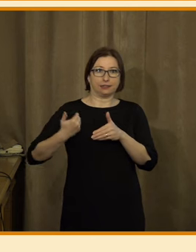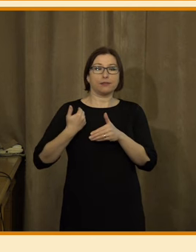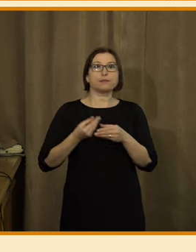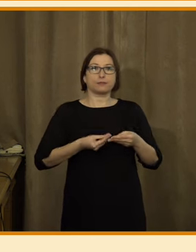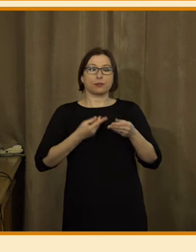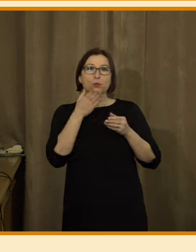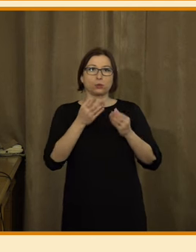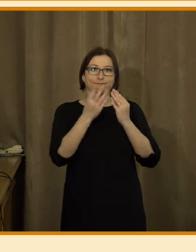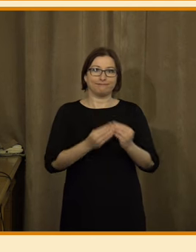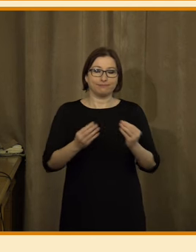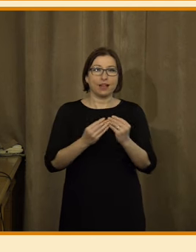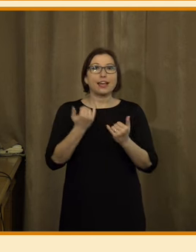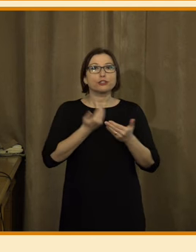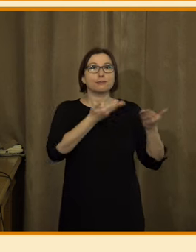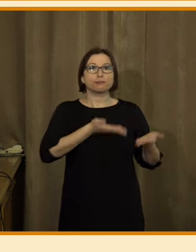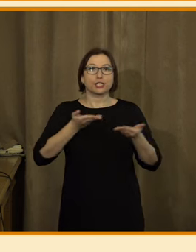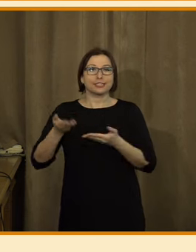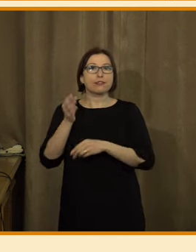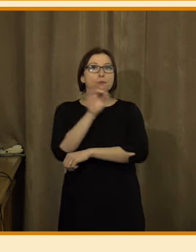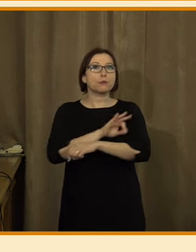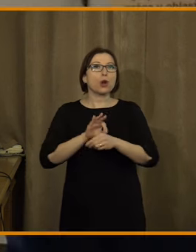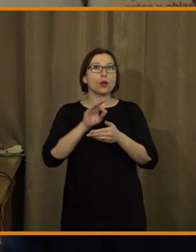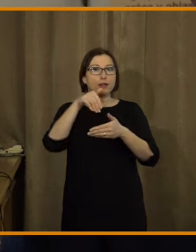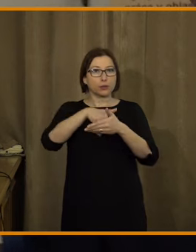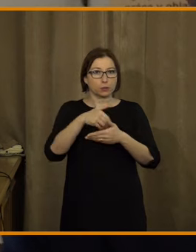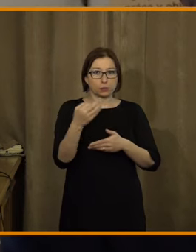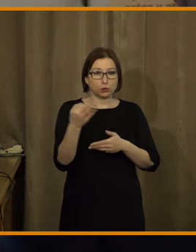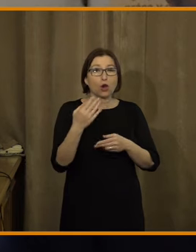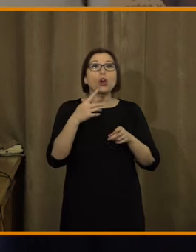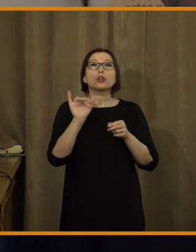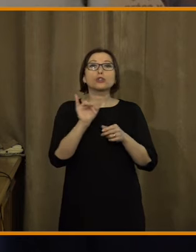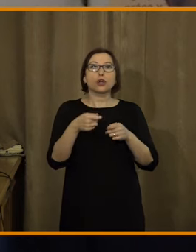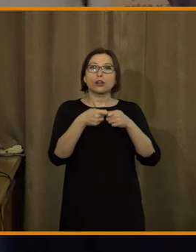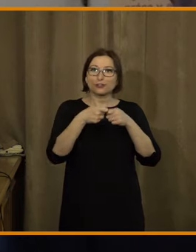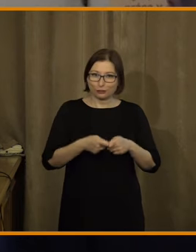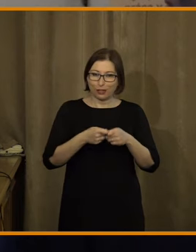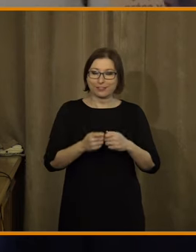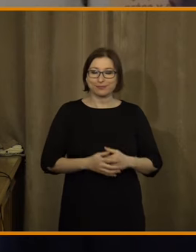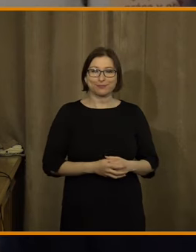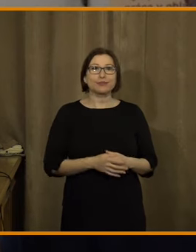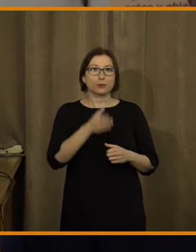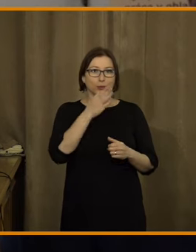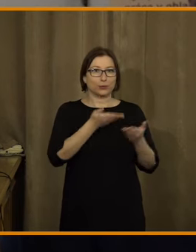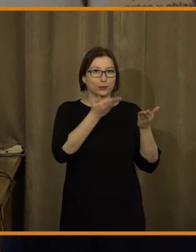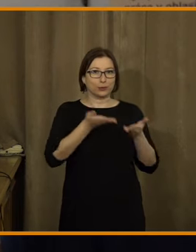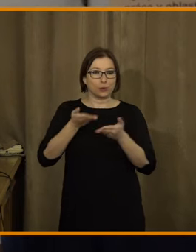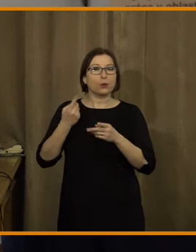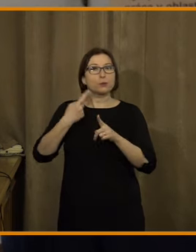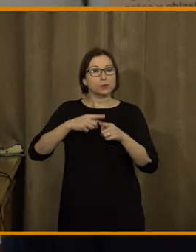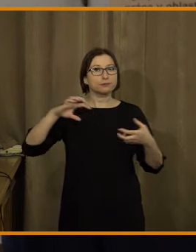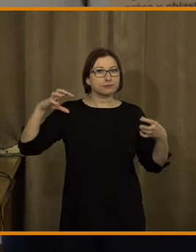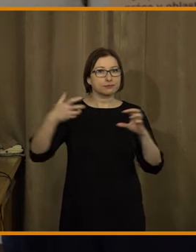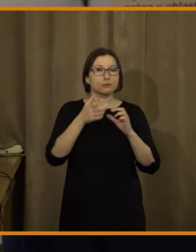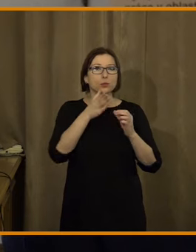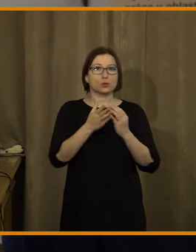ještě představím vlastně vůbec náš projekt, členy našeho projektového konsorcia a stručně zmíním,